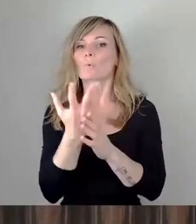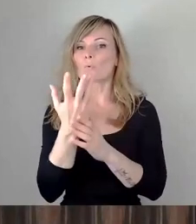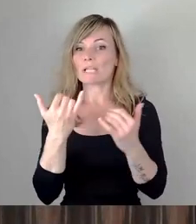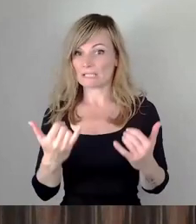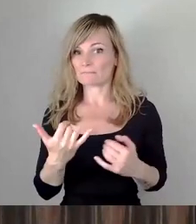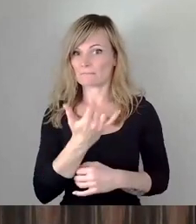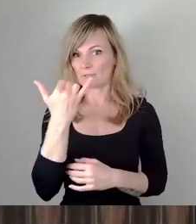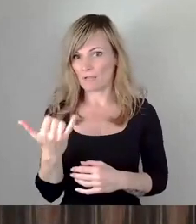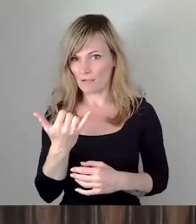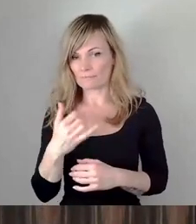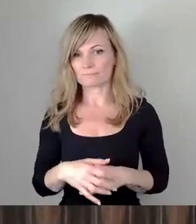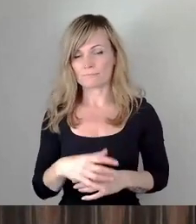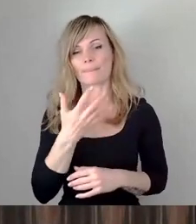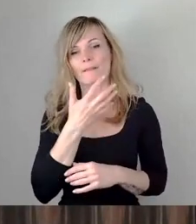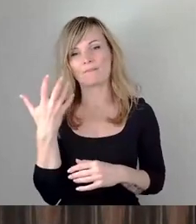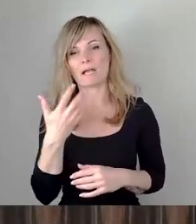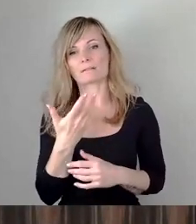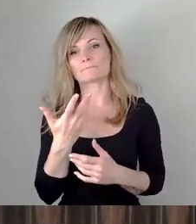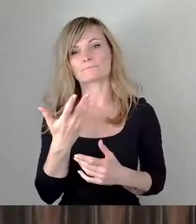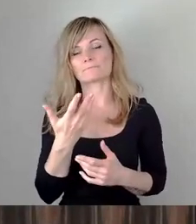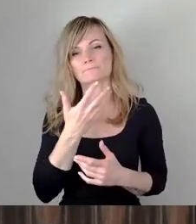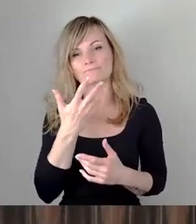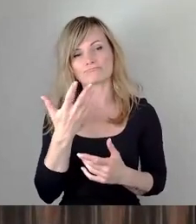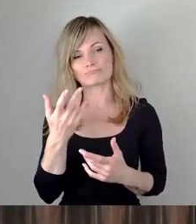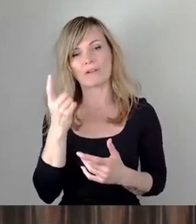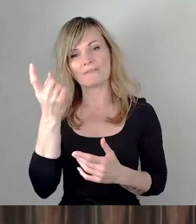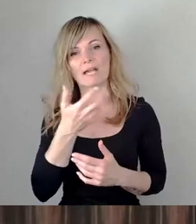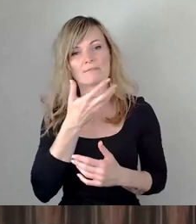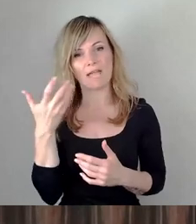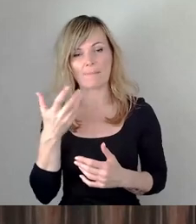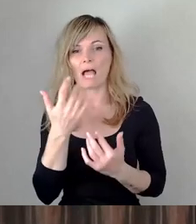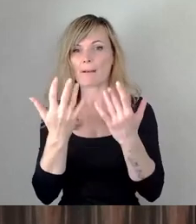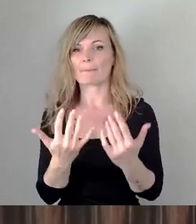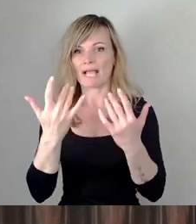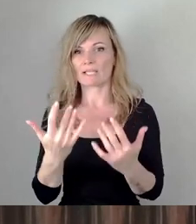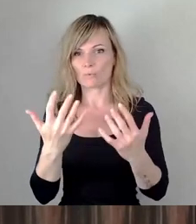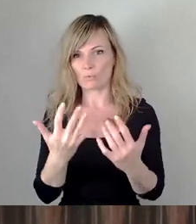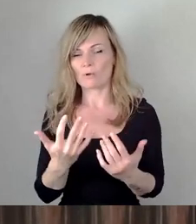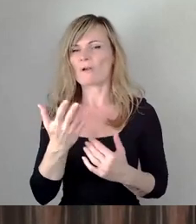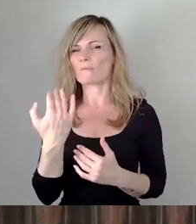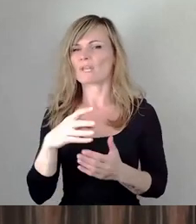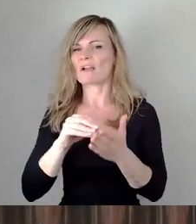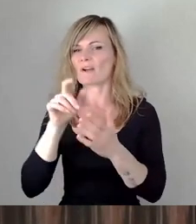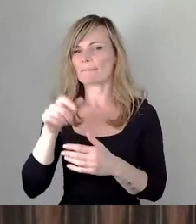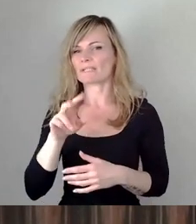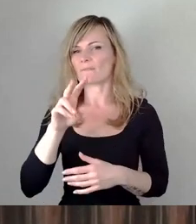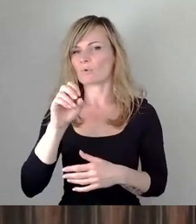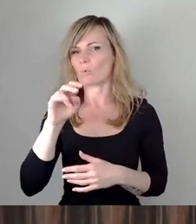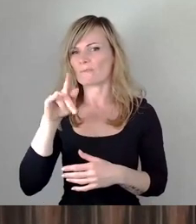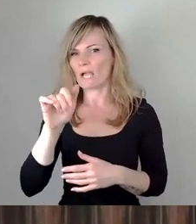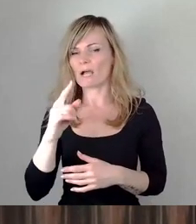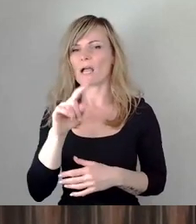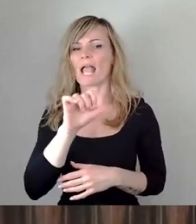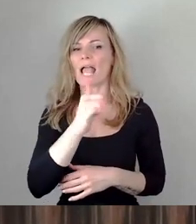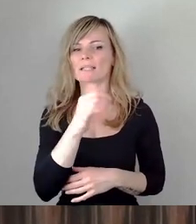-Heizkostenabrechnung vom Vermieter von der Vonovia für den Zeitraum 1.10.2022